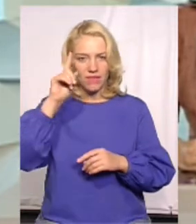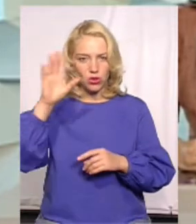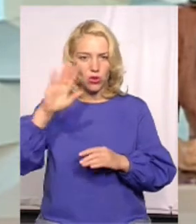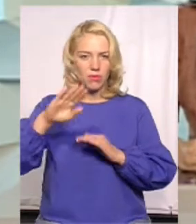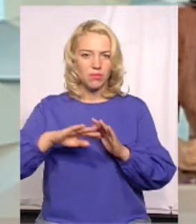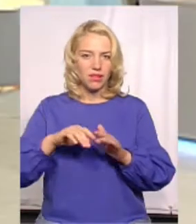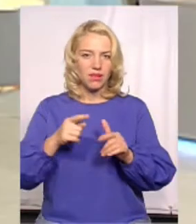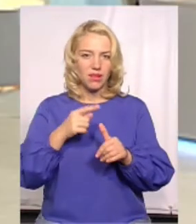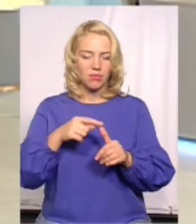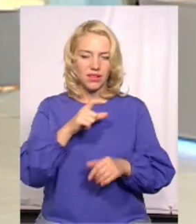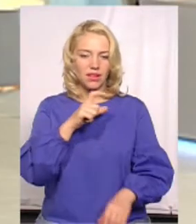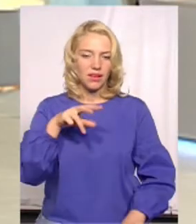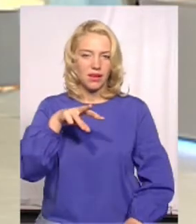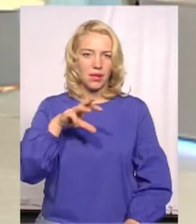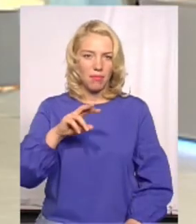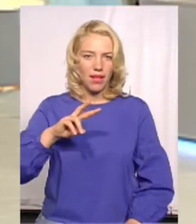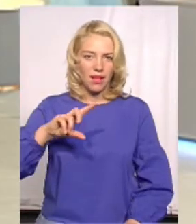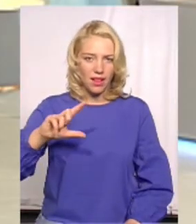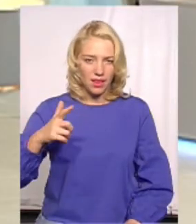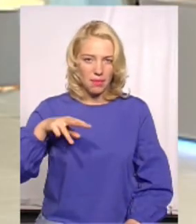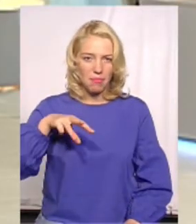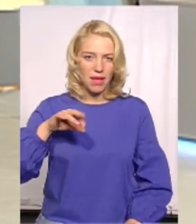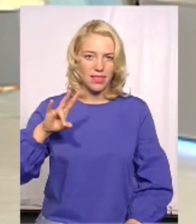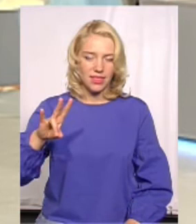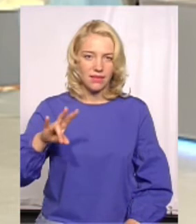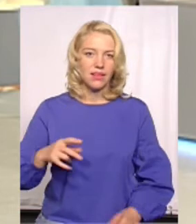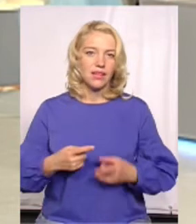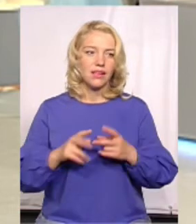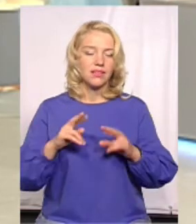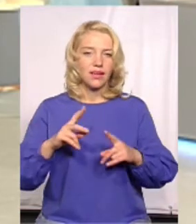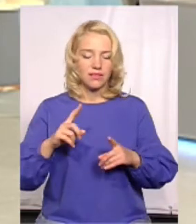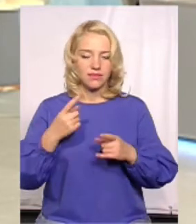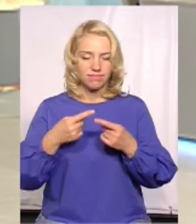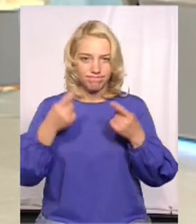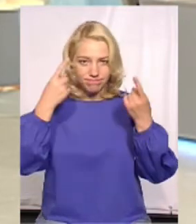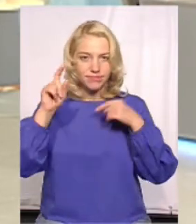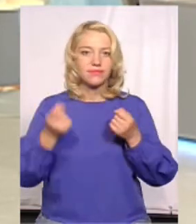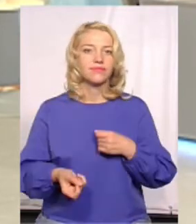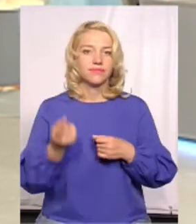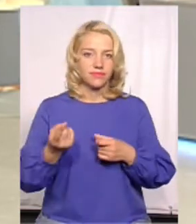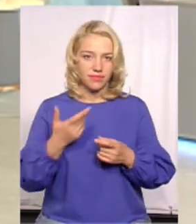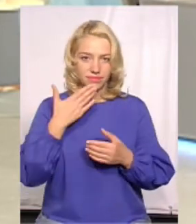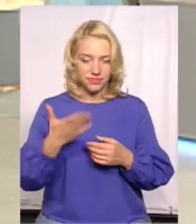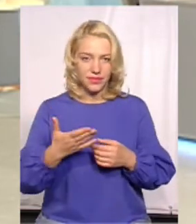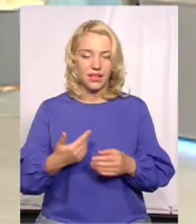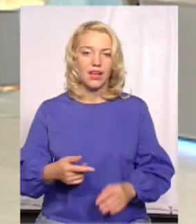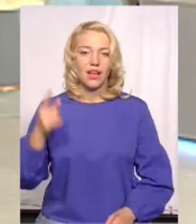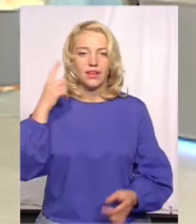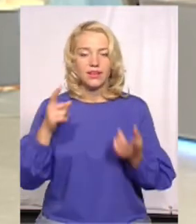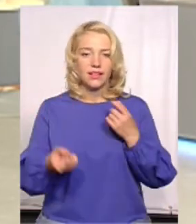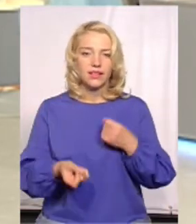Вітаю вас. Вітаю. Пані Лесю, як взагалі прийшла така ідея? Ідея з'явилася